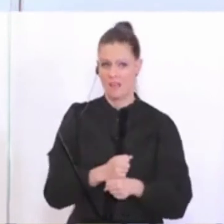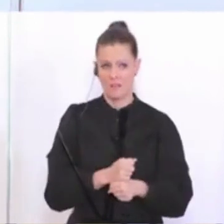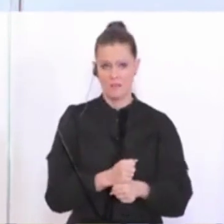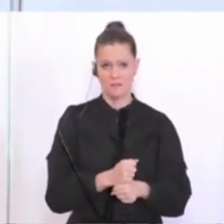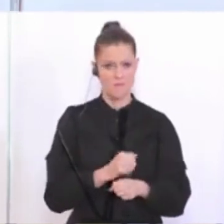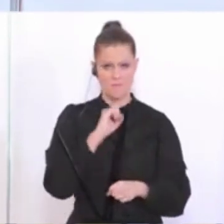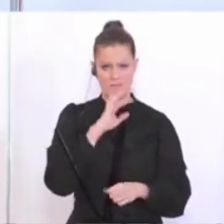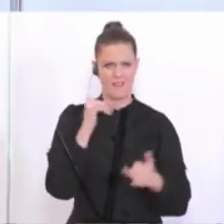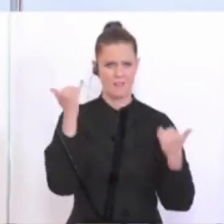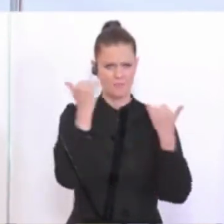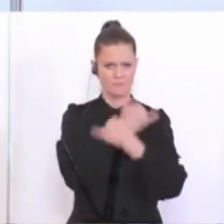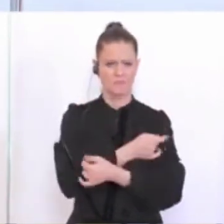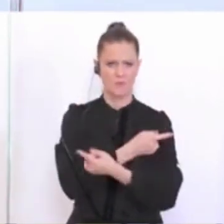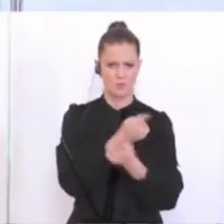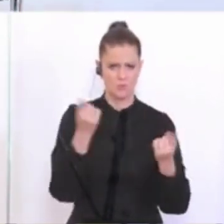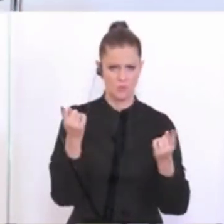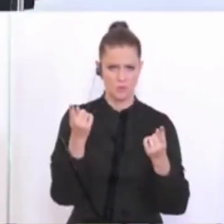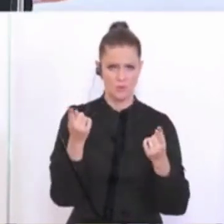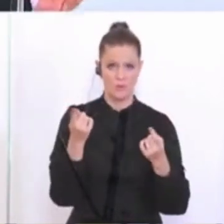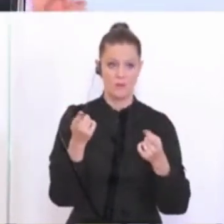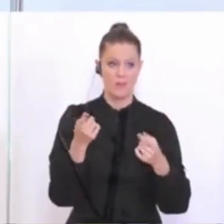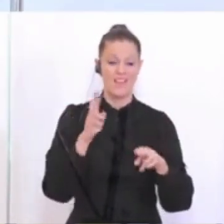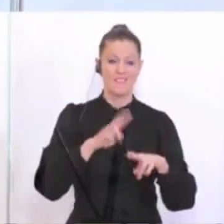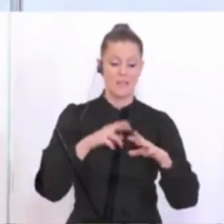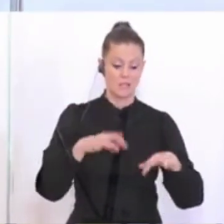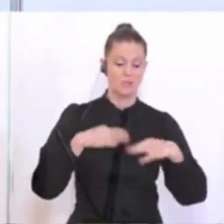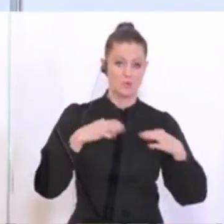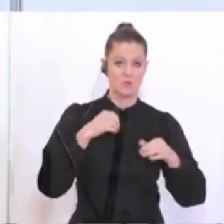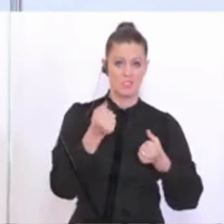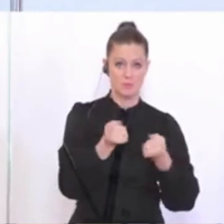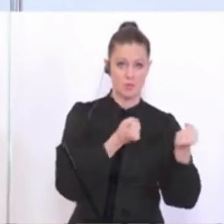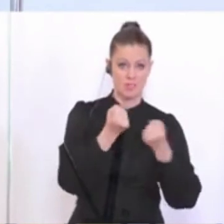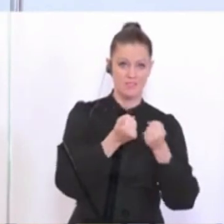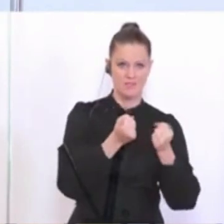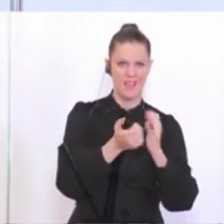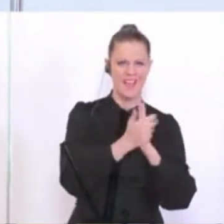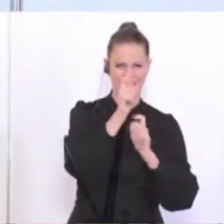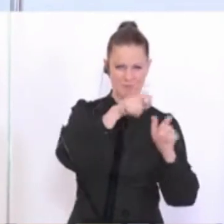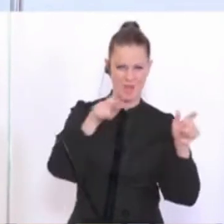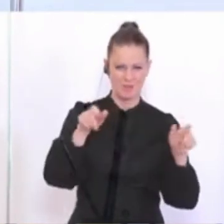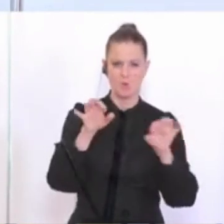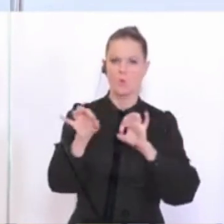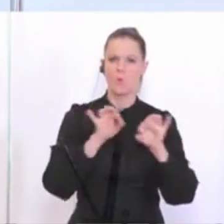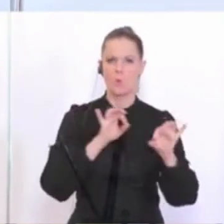weiter für Verwirrung sorgen, wenn gesundheitspolitisch genau aus den Expertenstäben heraus oder vom